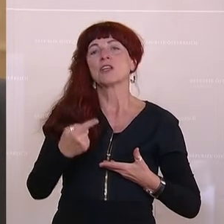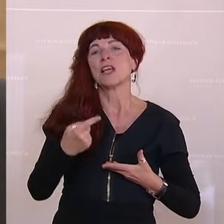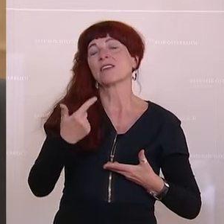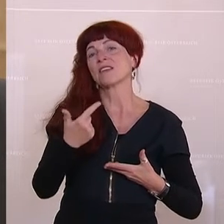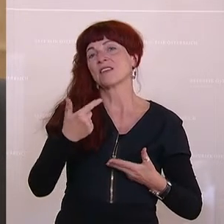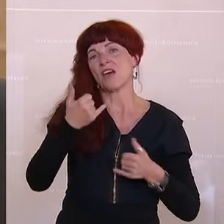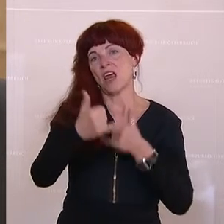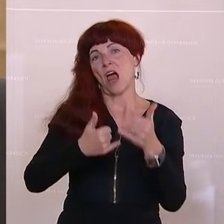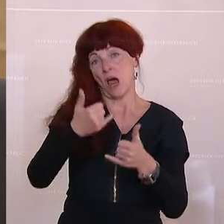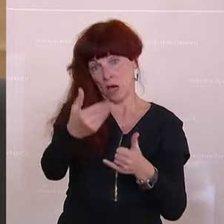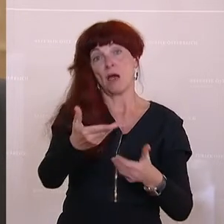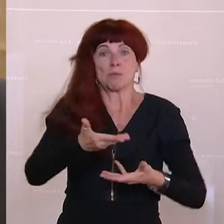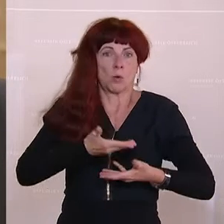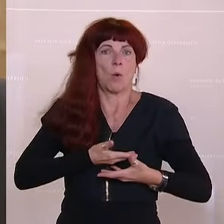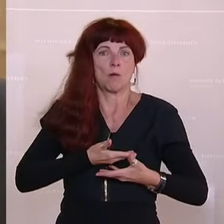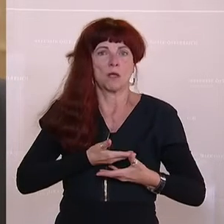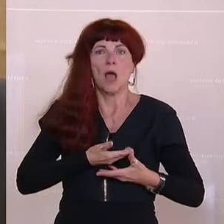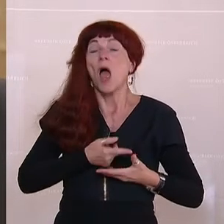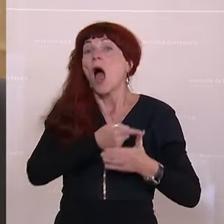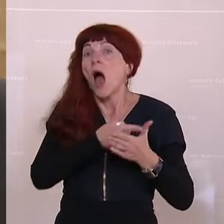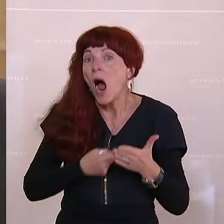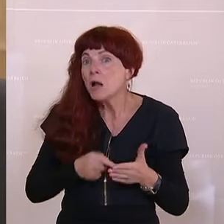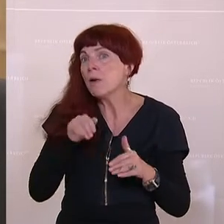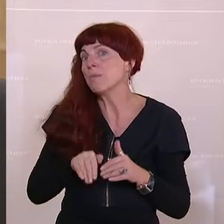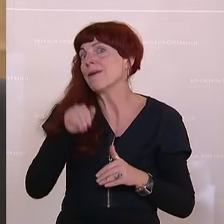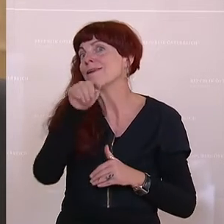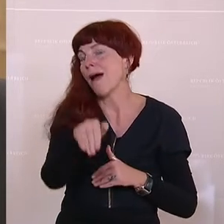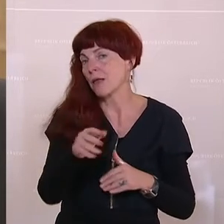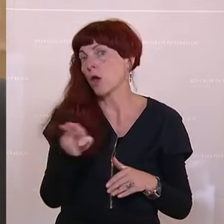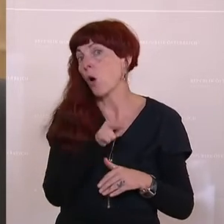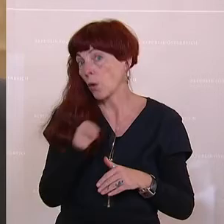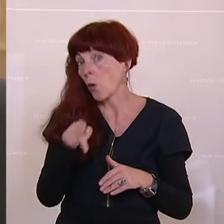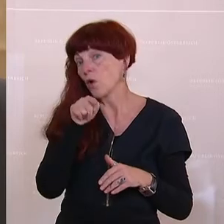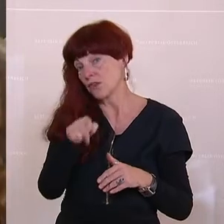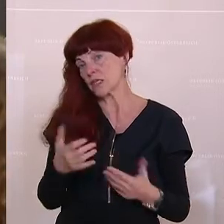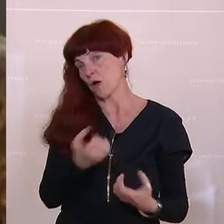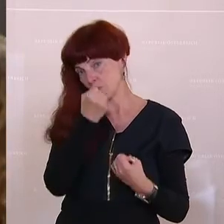zu bekommen. Das ist eine halbe Milliarde Euro. Ich finde, das ist ein sehr schöner Erfolg.